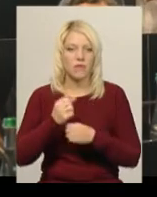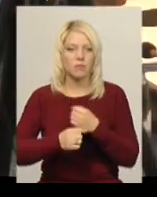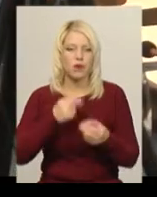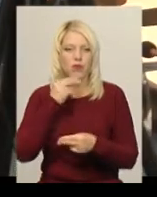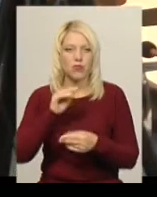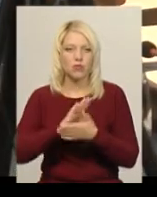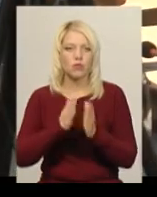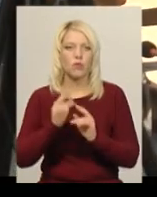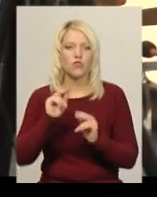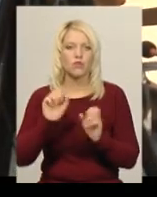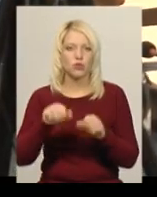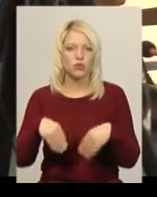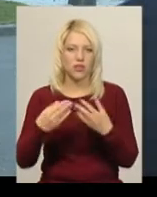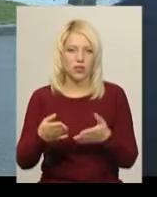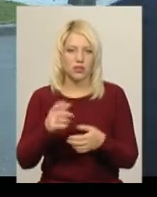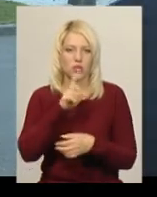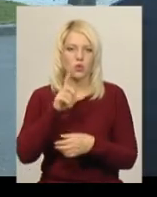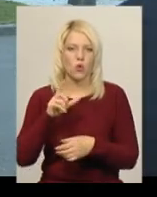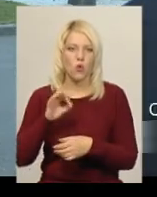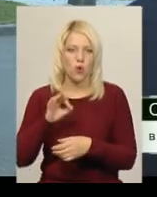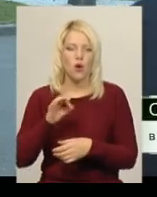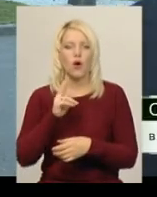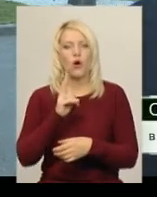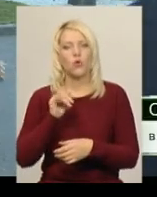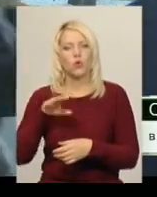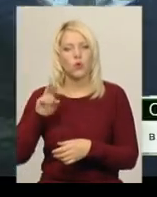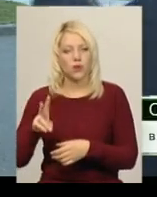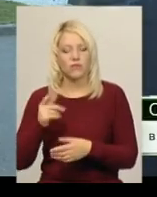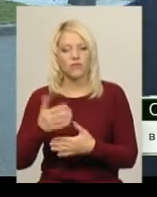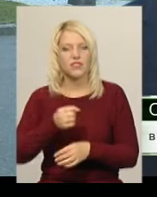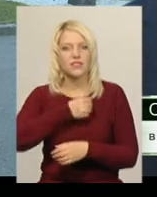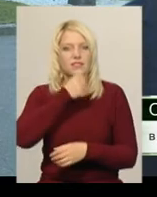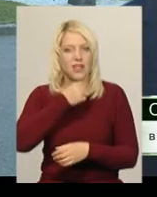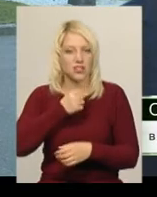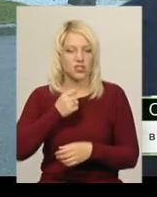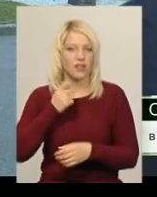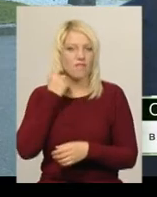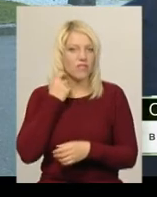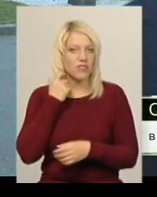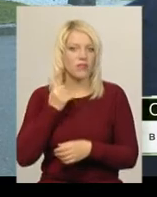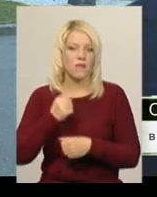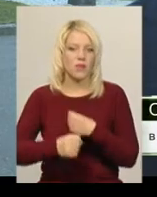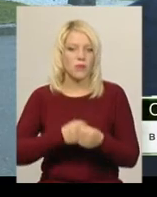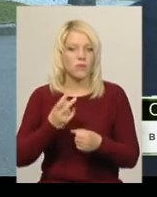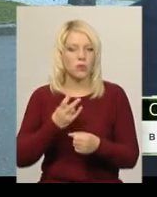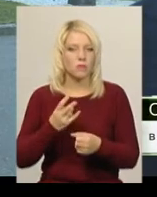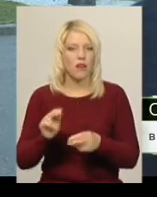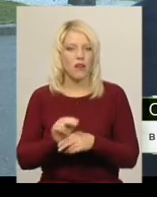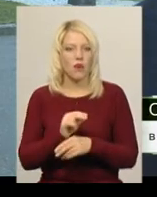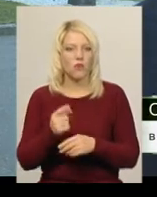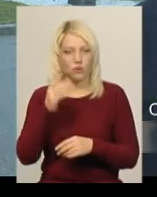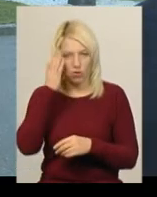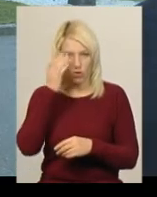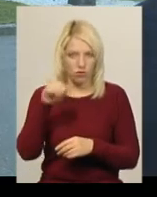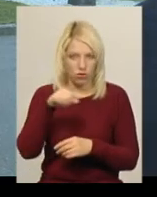умови, аніж їм можуть надати у золокутку. Вони вже старшого віку, медведиця потребує лікування, тому що вона постійно трасає